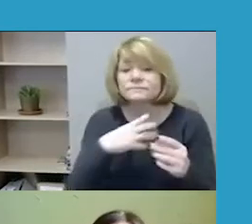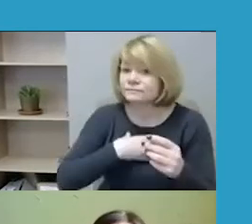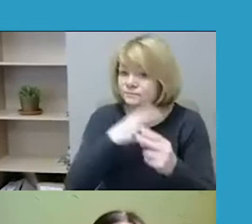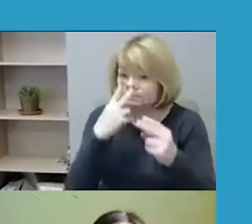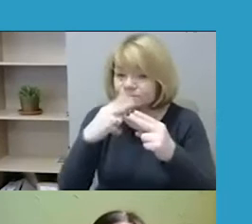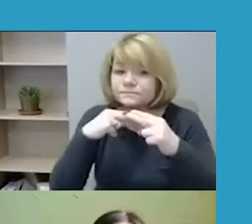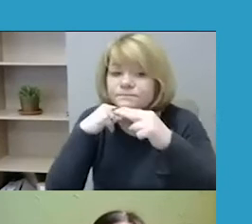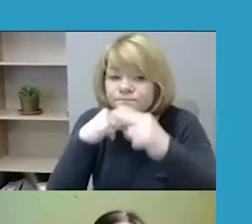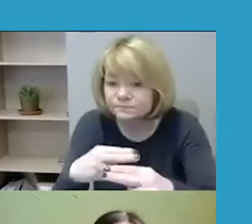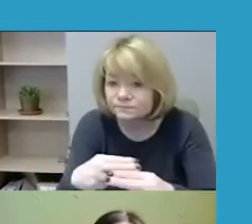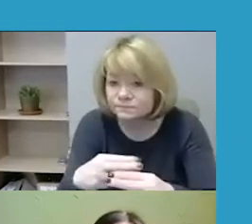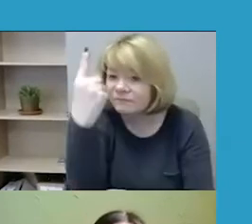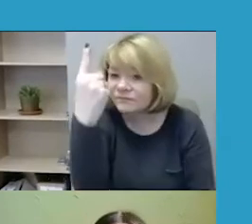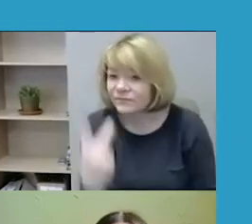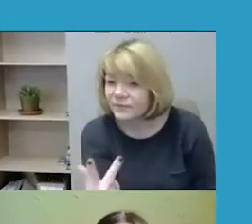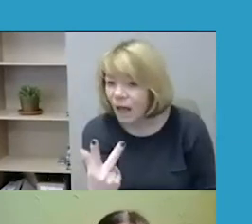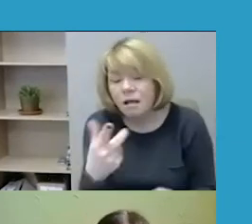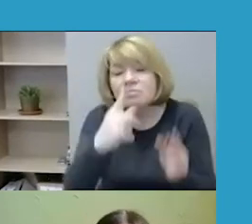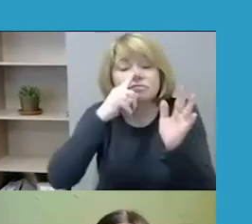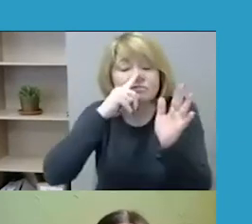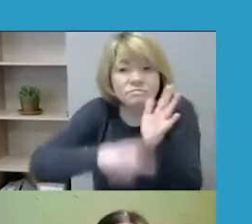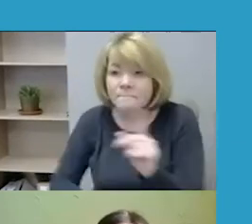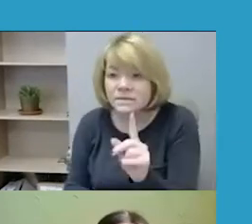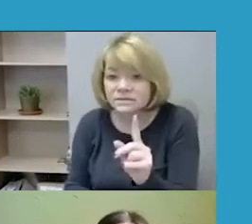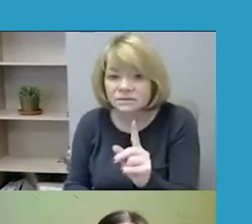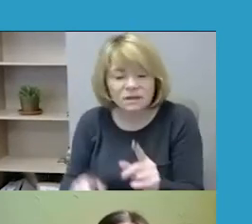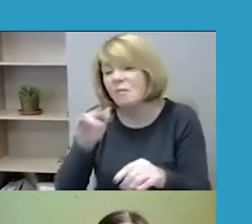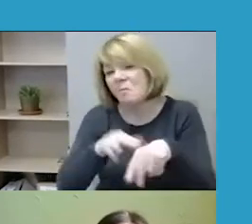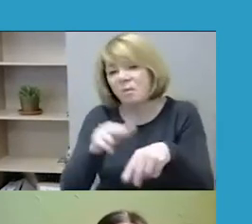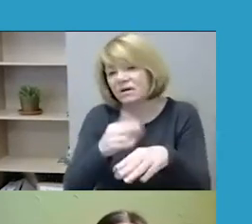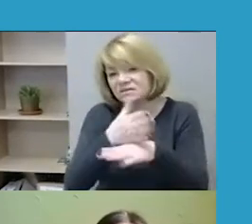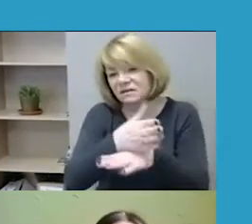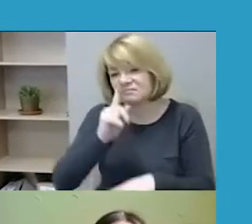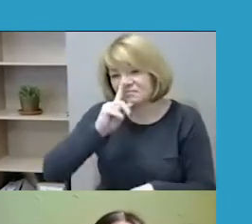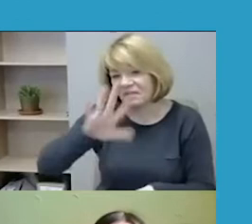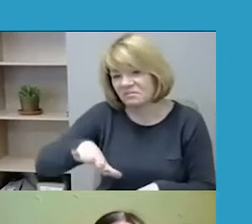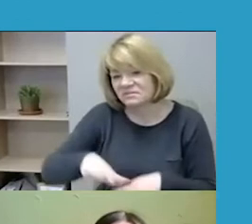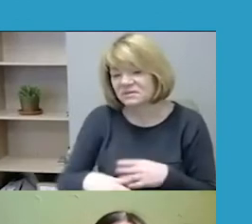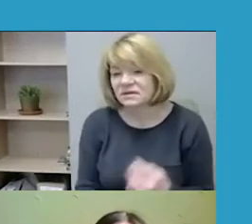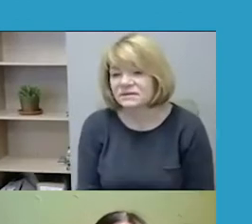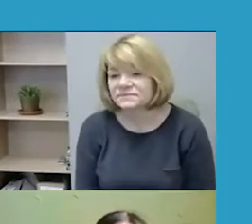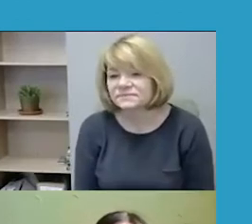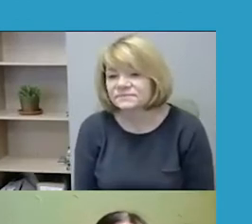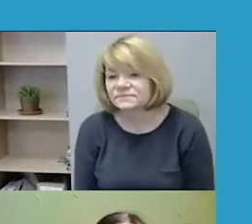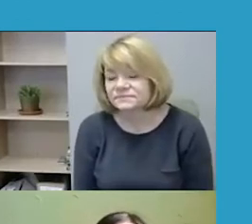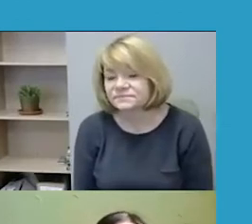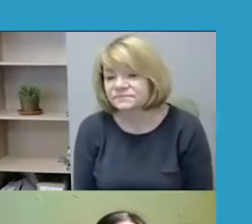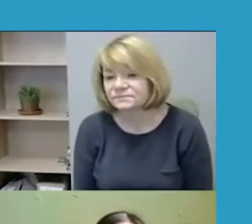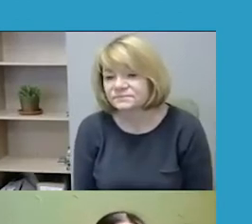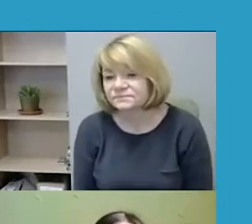treždalis asmenų nepasitik ir nesikreiptų dėl patirto nepykantos nusikaltimo.